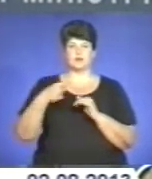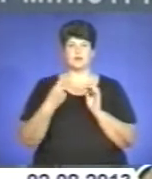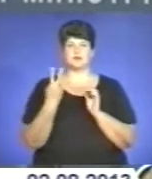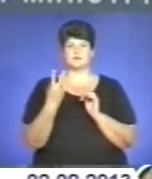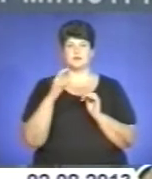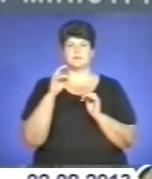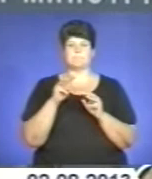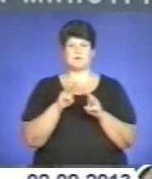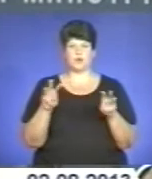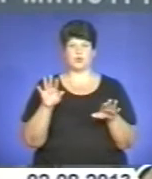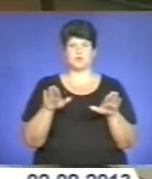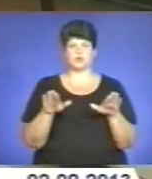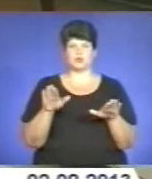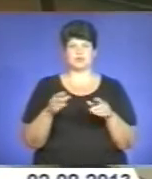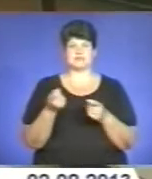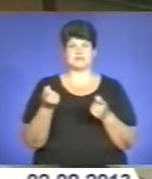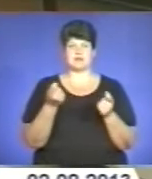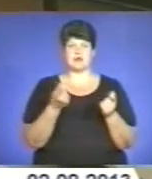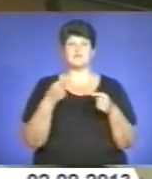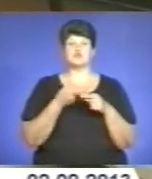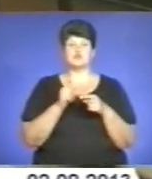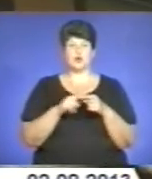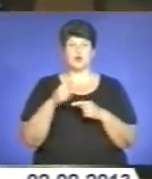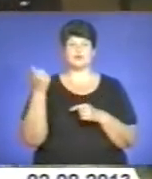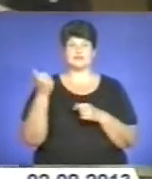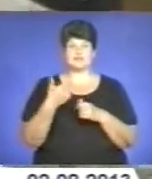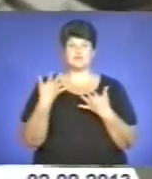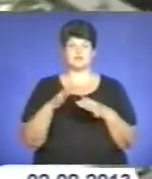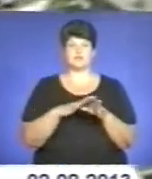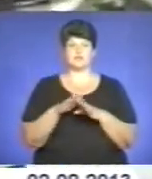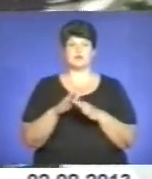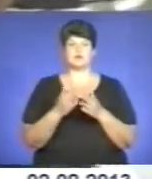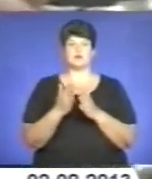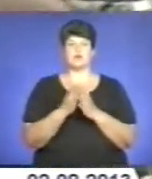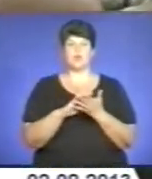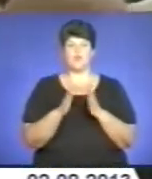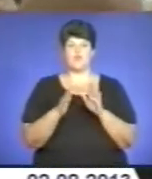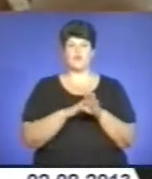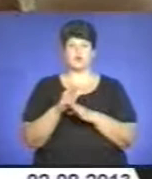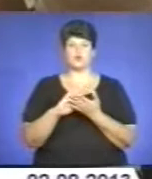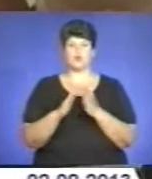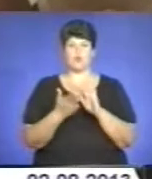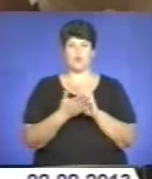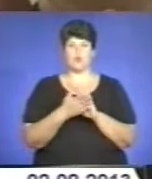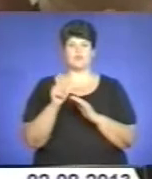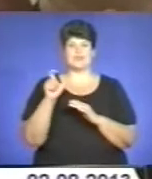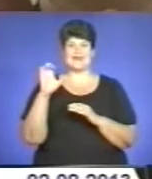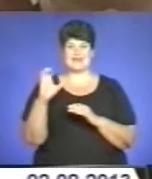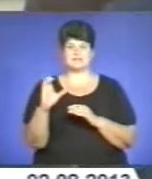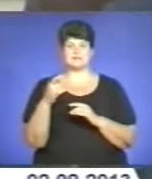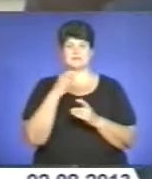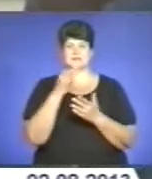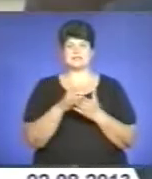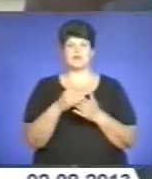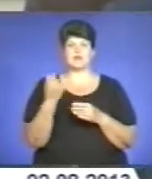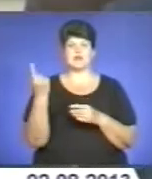мільйони тонн зерна. Цього тижня також було виконано чергову умову ЄС на шляху до Вільнюського саміту, повідомив перший віце